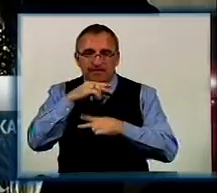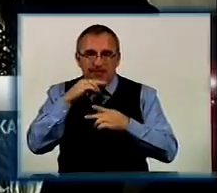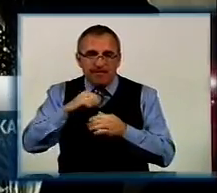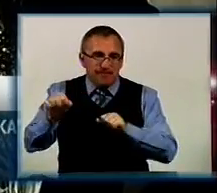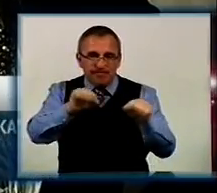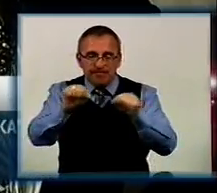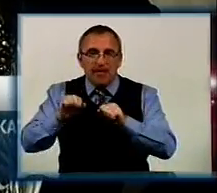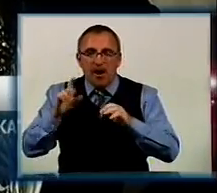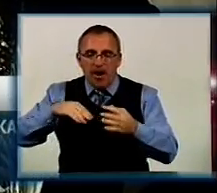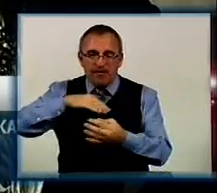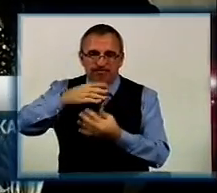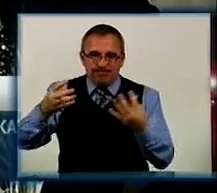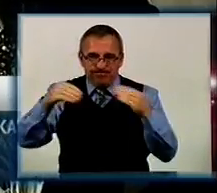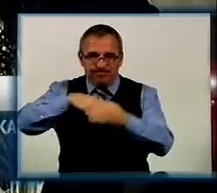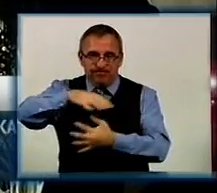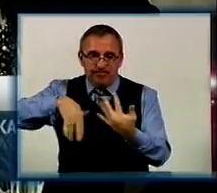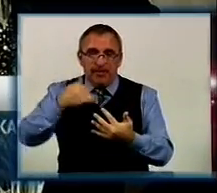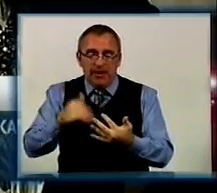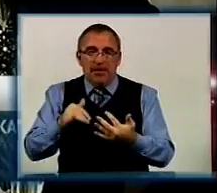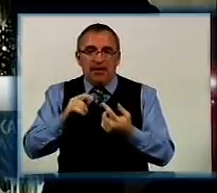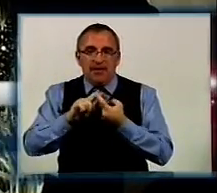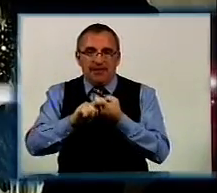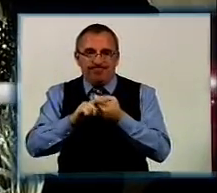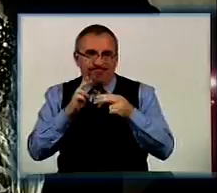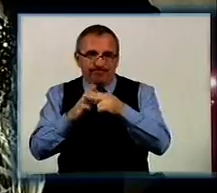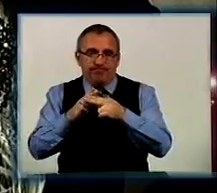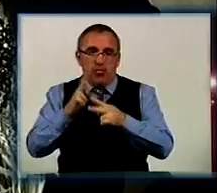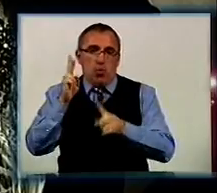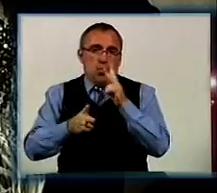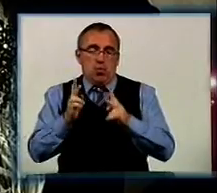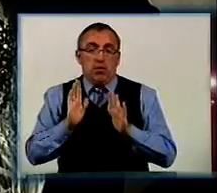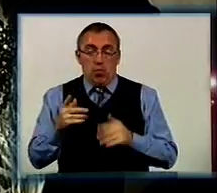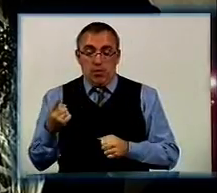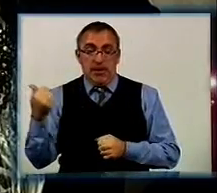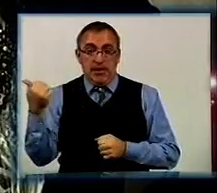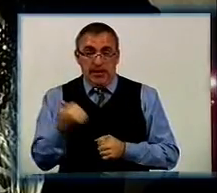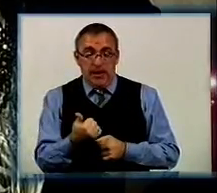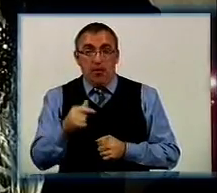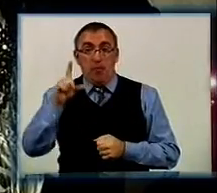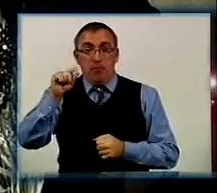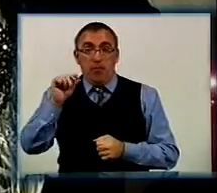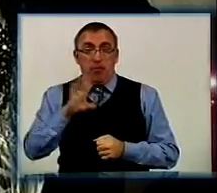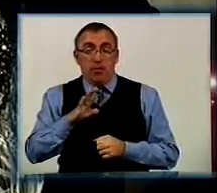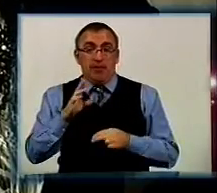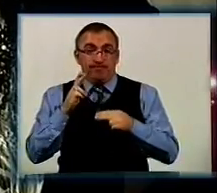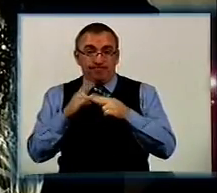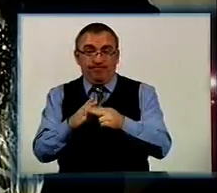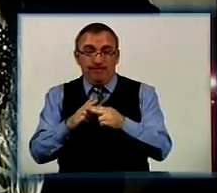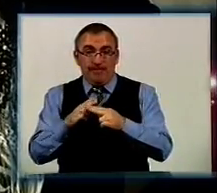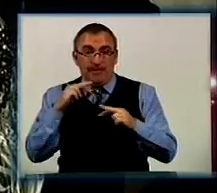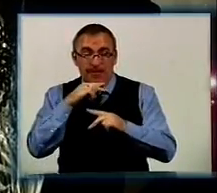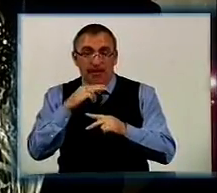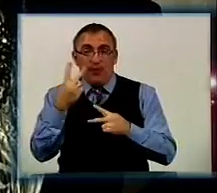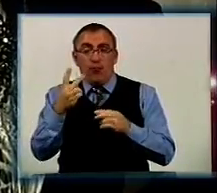розвести. І була зроблена дезінфекція тільки кухні. От на цій тиждень, в понедельник, була зроблена дезінфекція